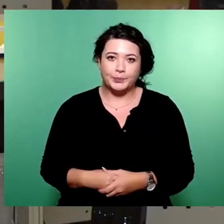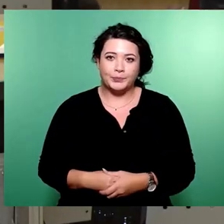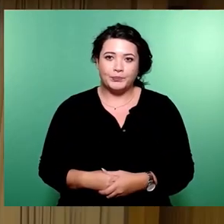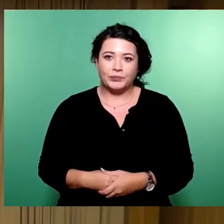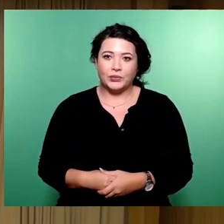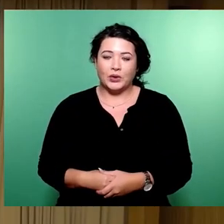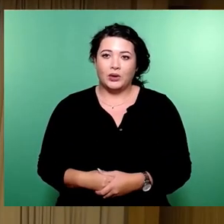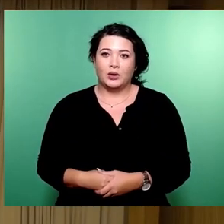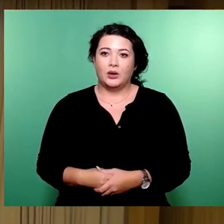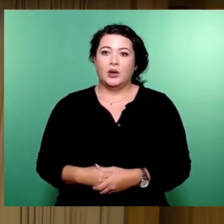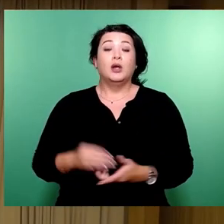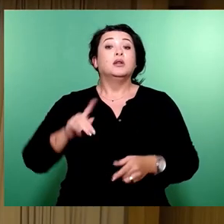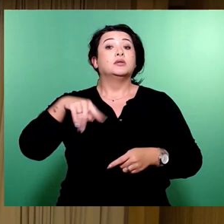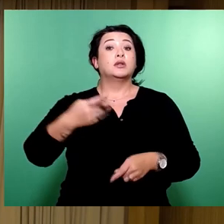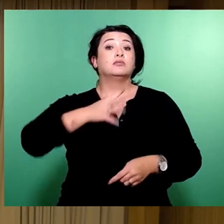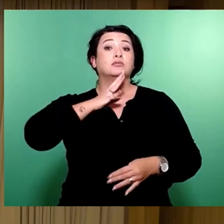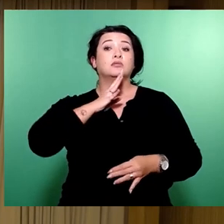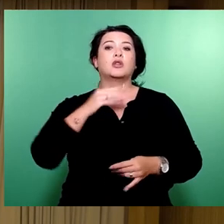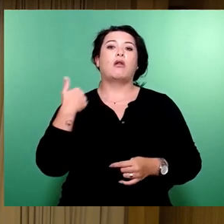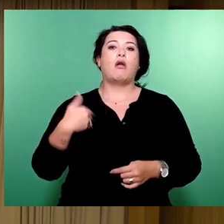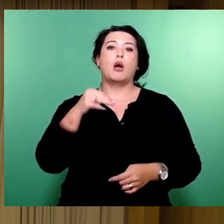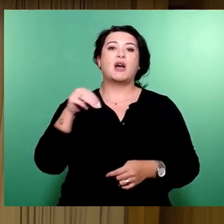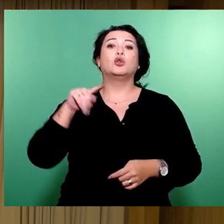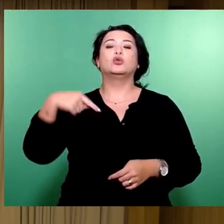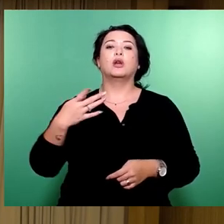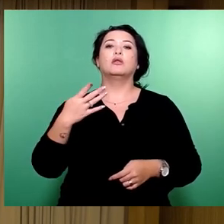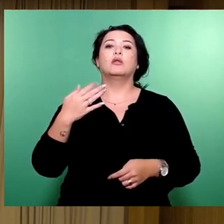So, der nächste Redner, Herr Mattis und dann Herr Triefs.